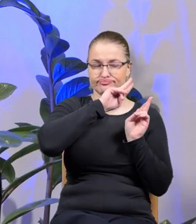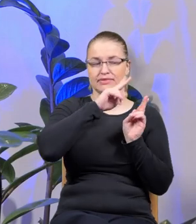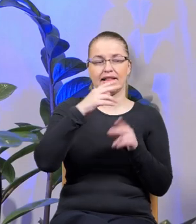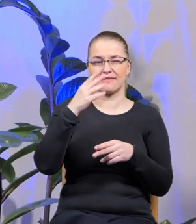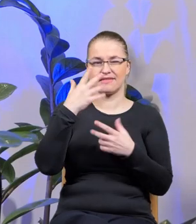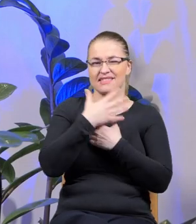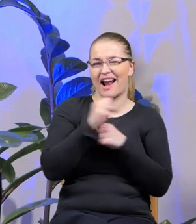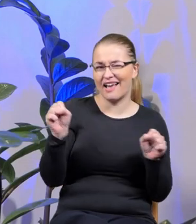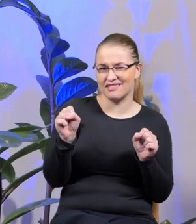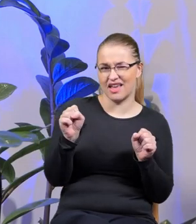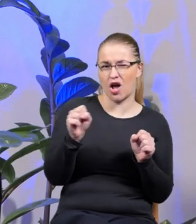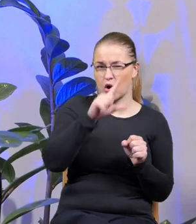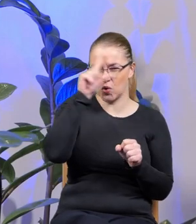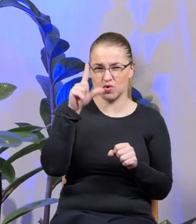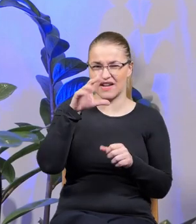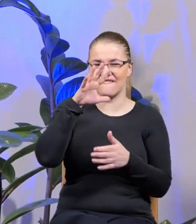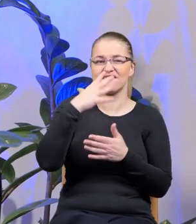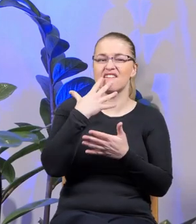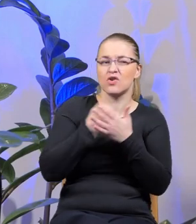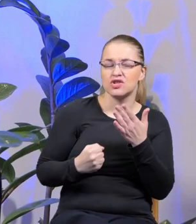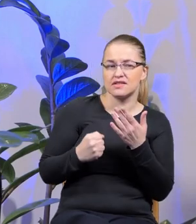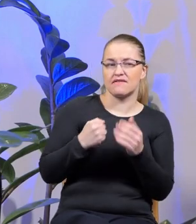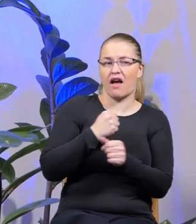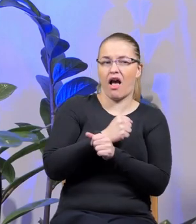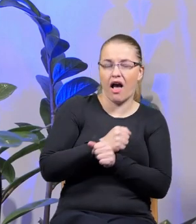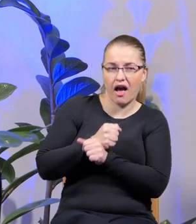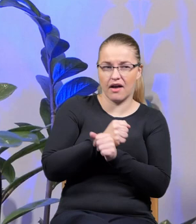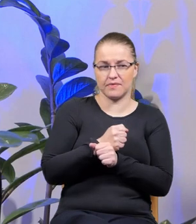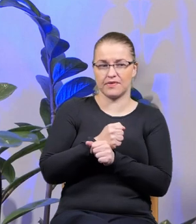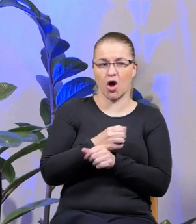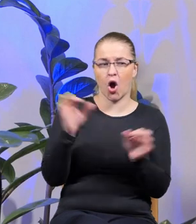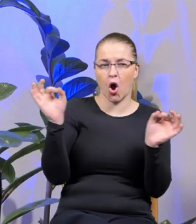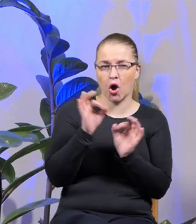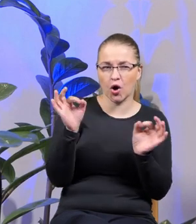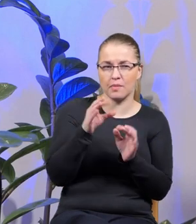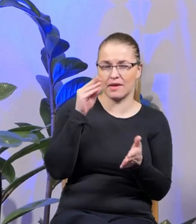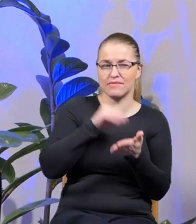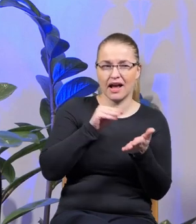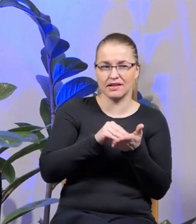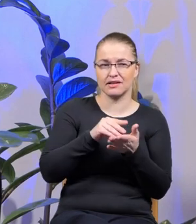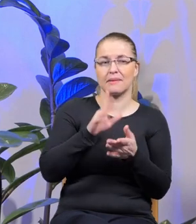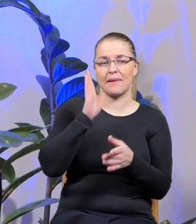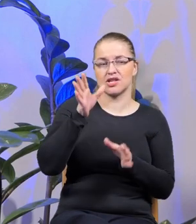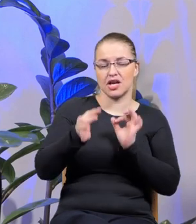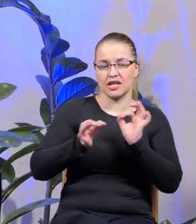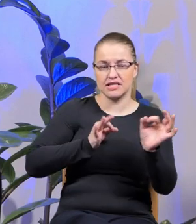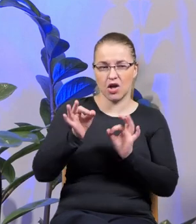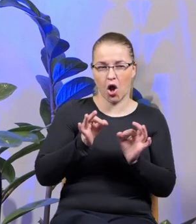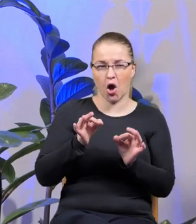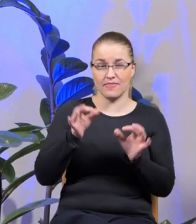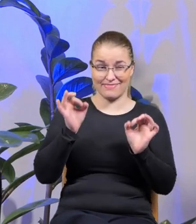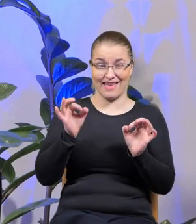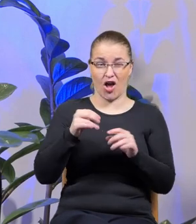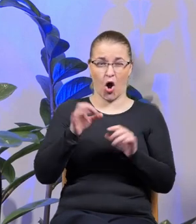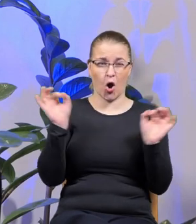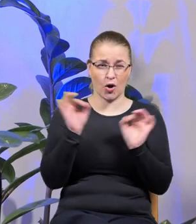być świadomi tego, że ludzi są wykorzystywani jako zakładnicy. Te demoniczne praktyki przejdą do historii jako przykład współczesnej odmiany okrucieństwa.